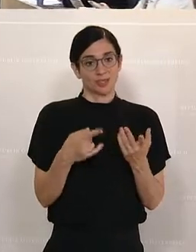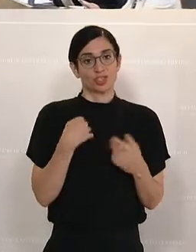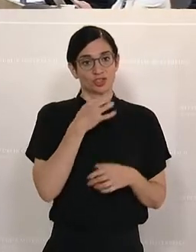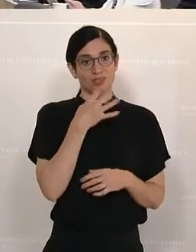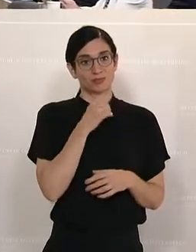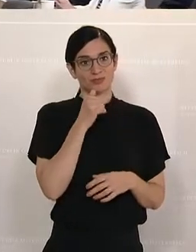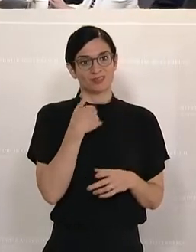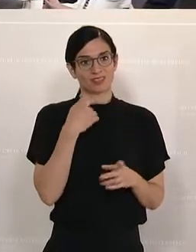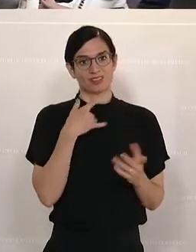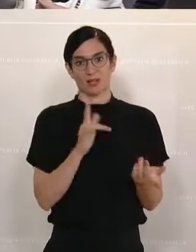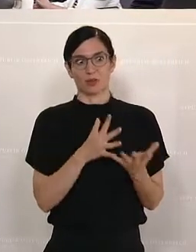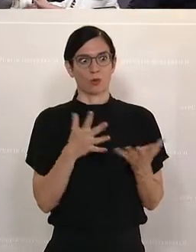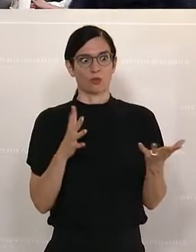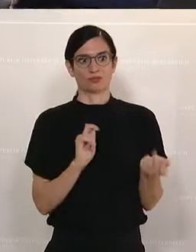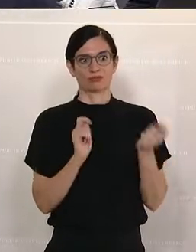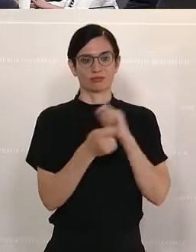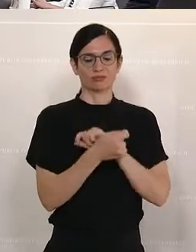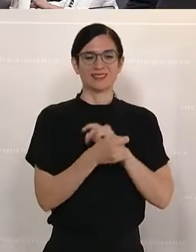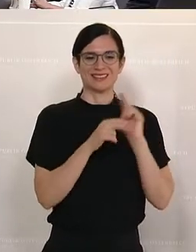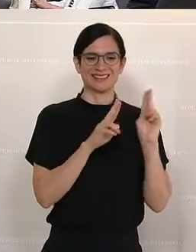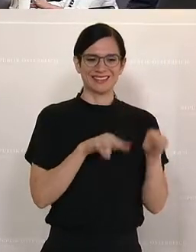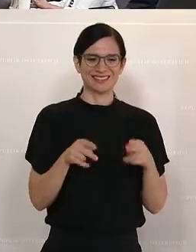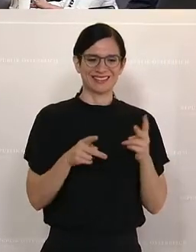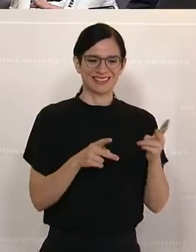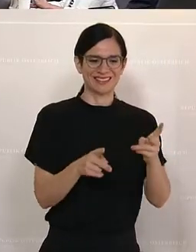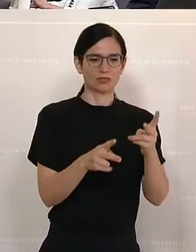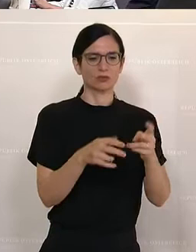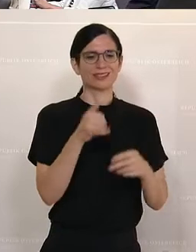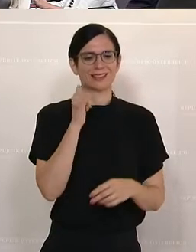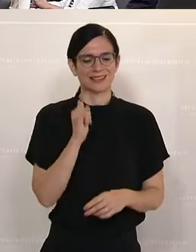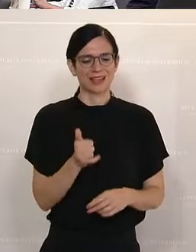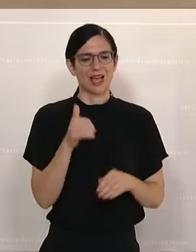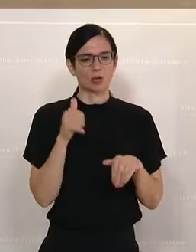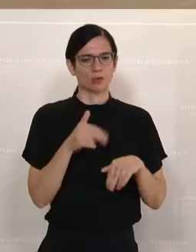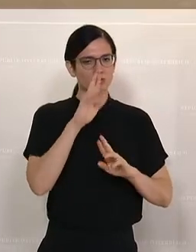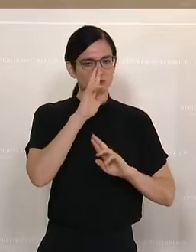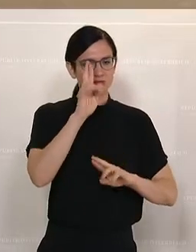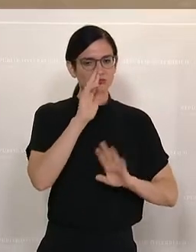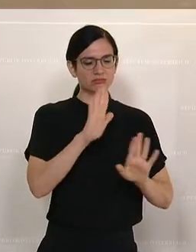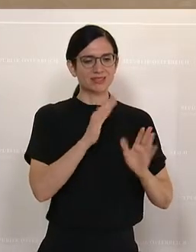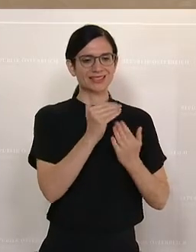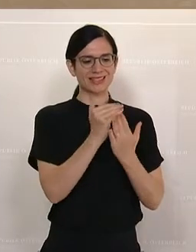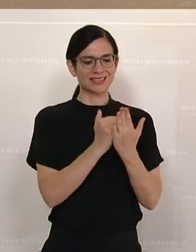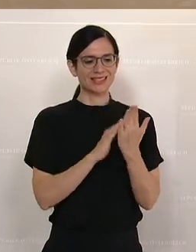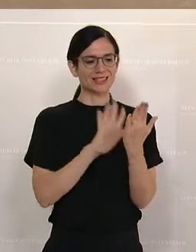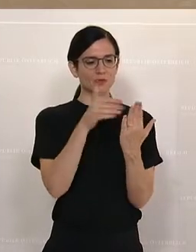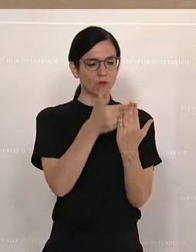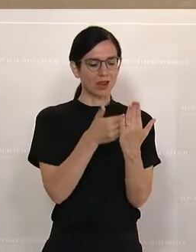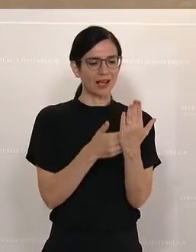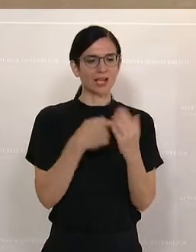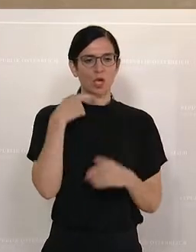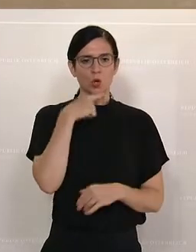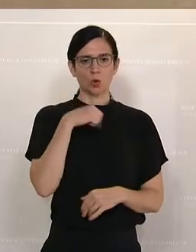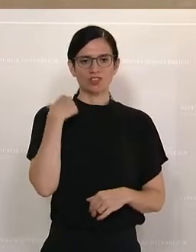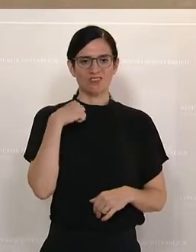nun Gerald Lorca von den NEOS. Das gilt es schon anzuerkennen. Diese Gesetzesvorlage bringt bei der Rot-Weiß